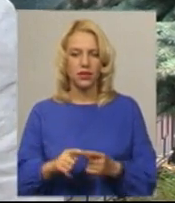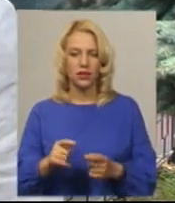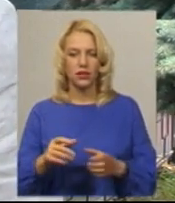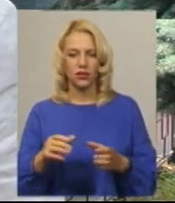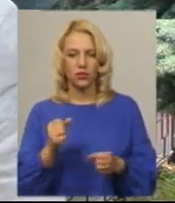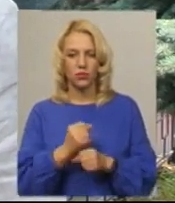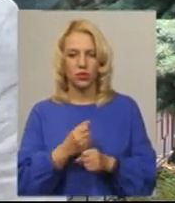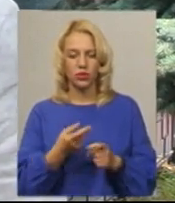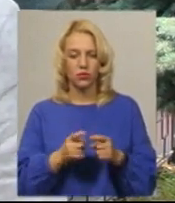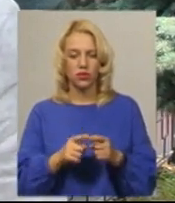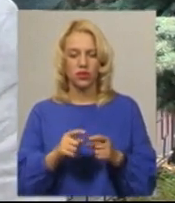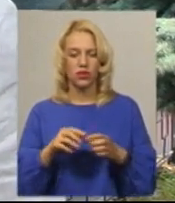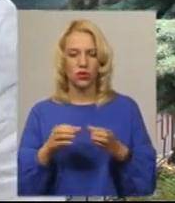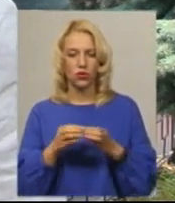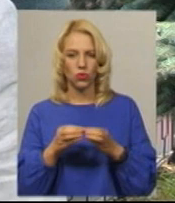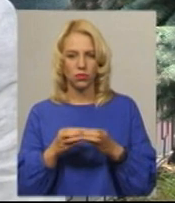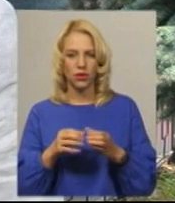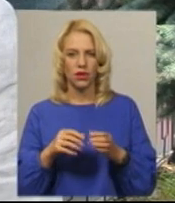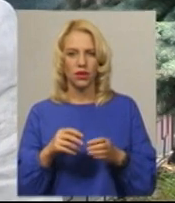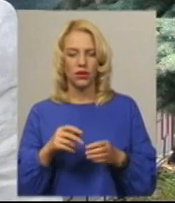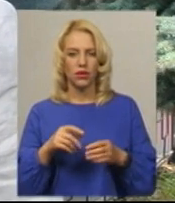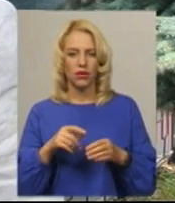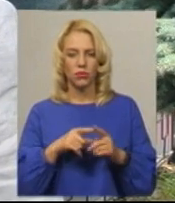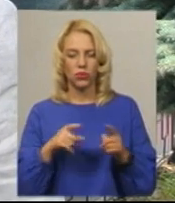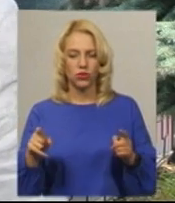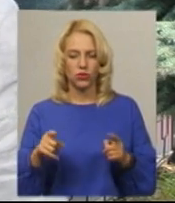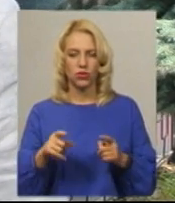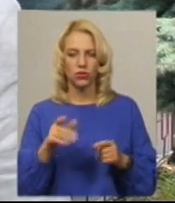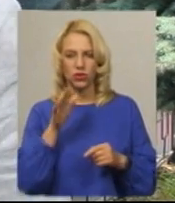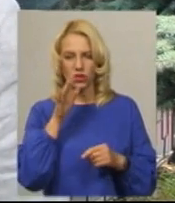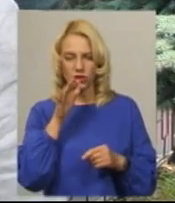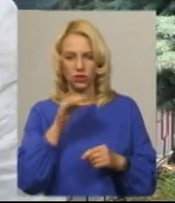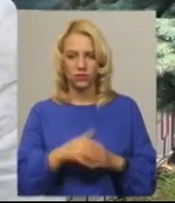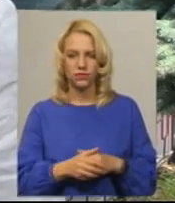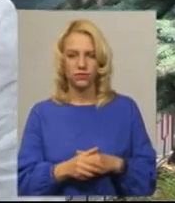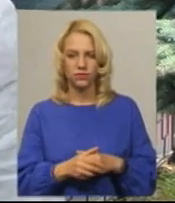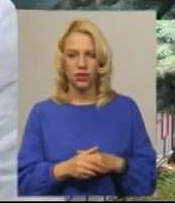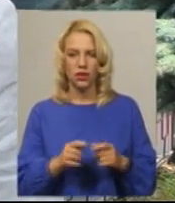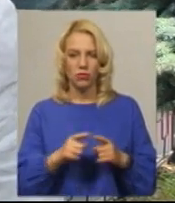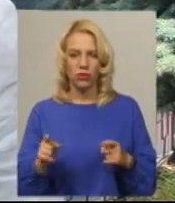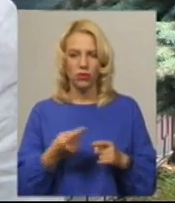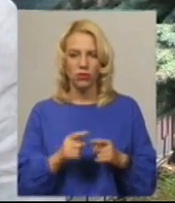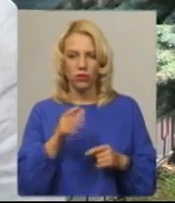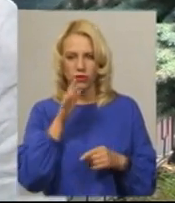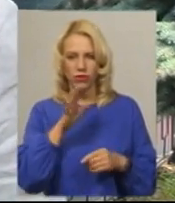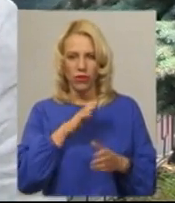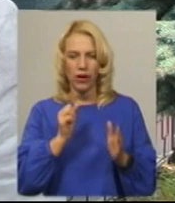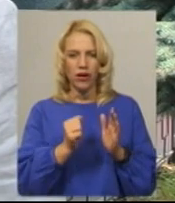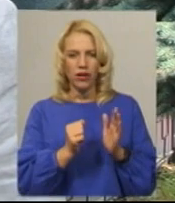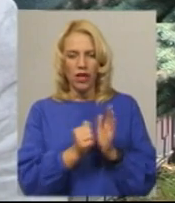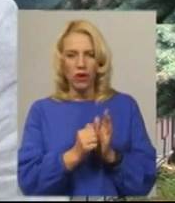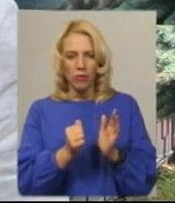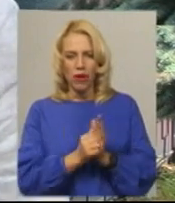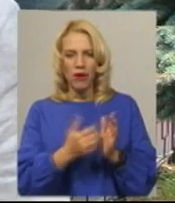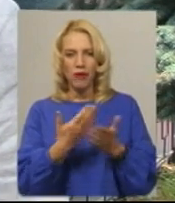вказаній групі документування здійснюється протягом тривалого періоду часу. Протягом цього часу було задокументовано близько